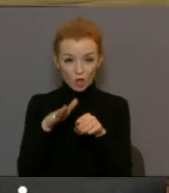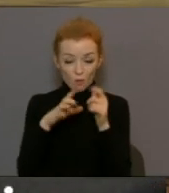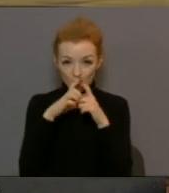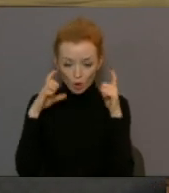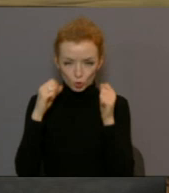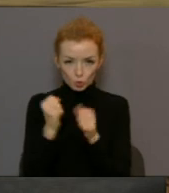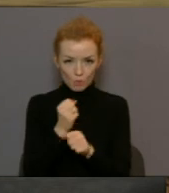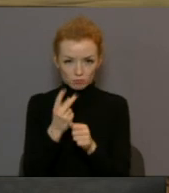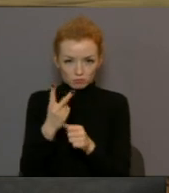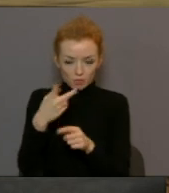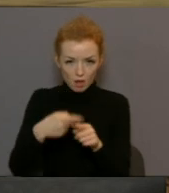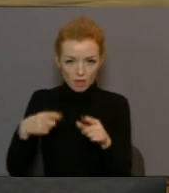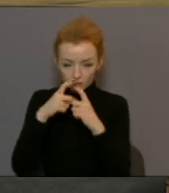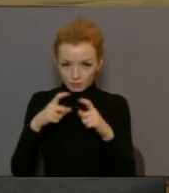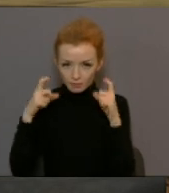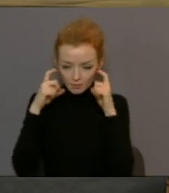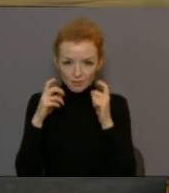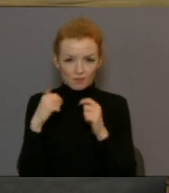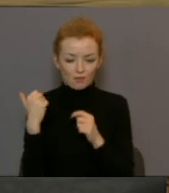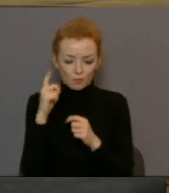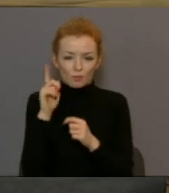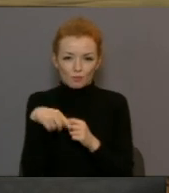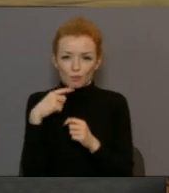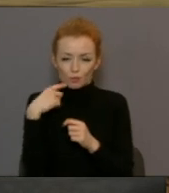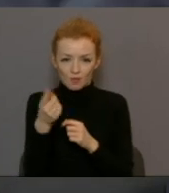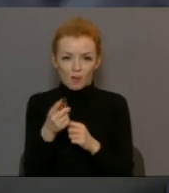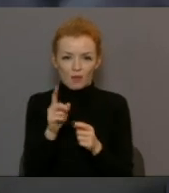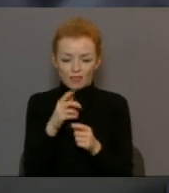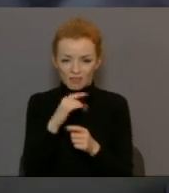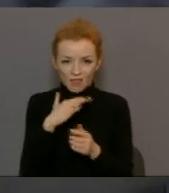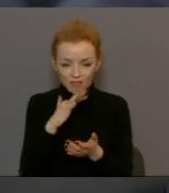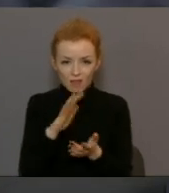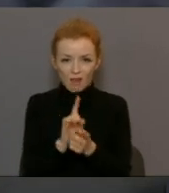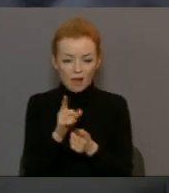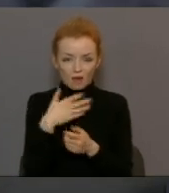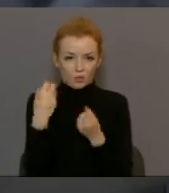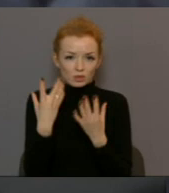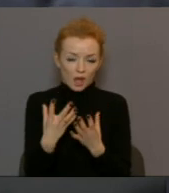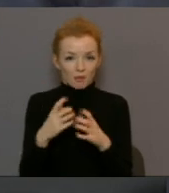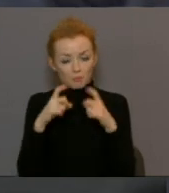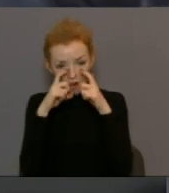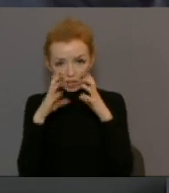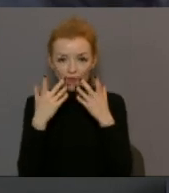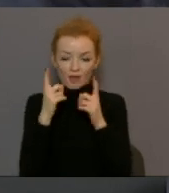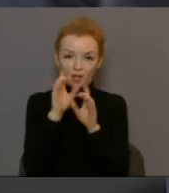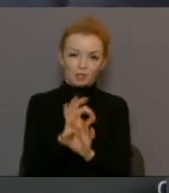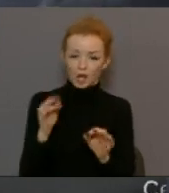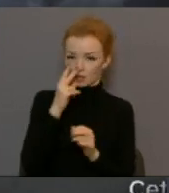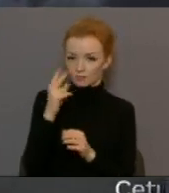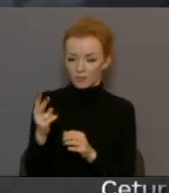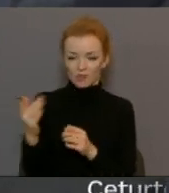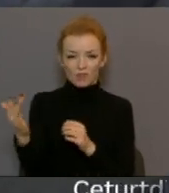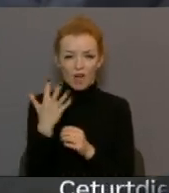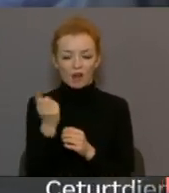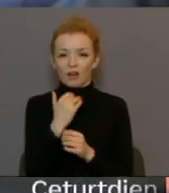Es nerunāju par to, ka pēc izskata tās ir atbaidošas. Protams, nav arī saprotams, kam tā maska. Tikai izskatam vai arī lai aizsargātu. Nāk ar